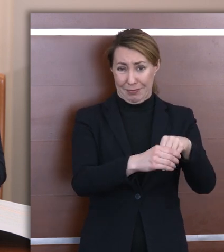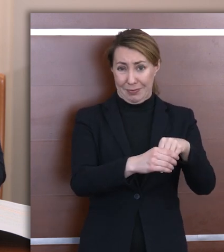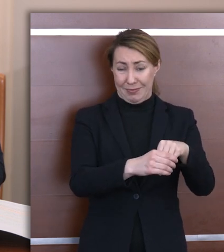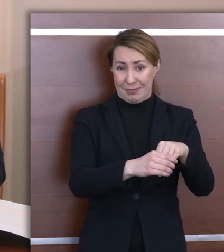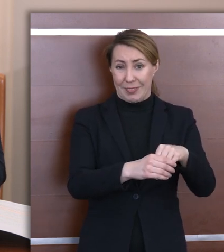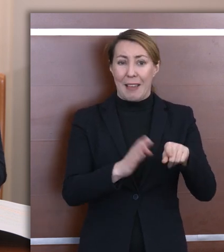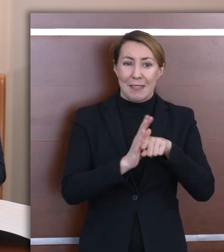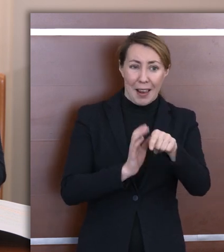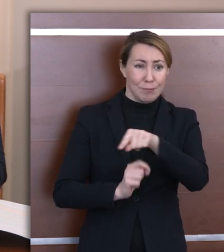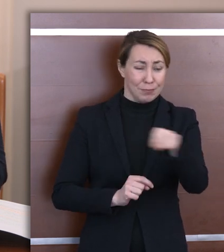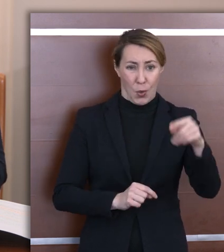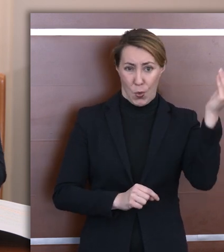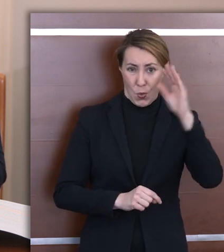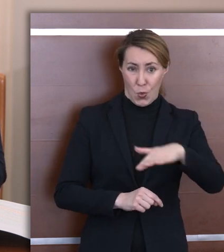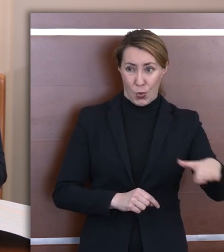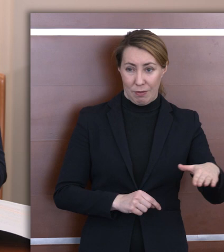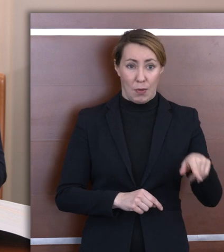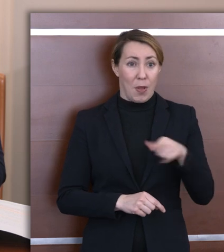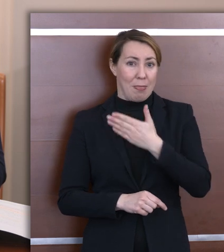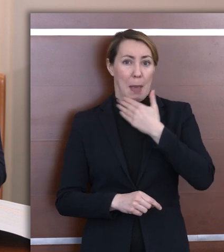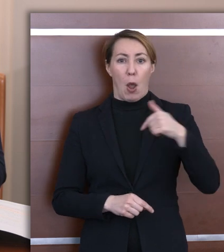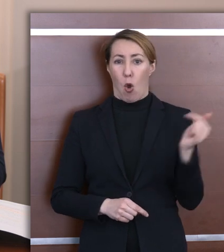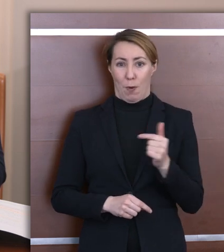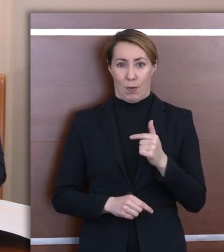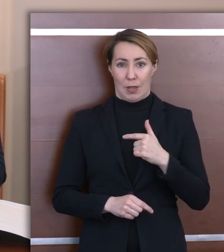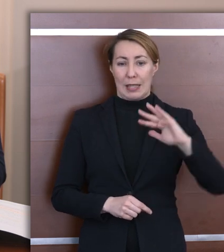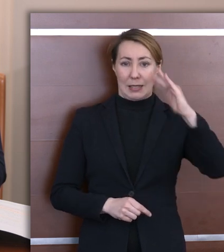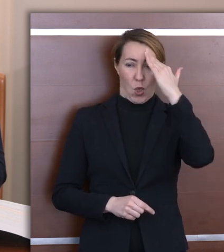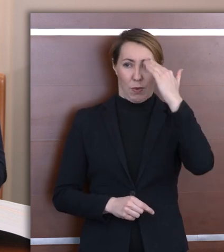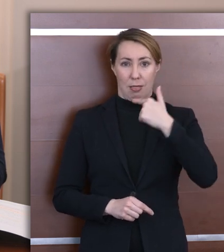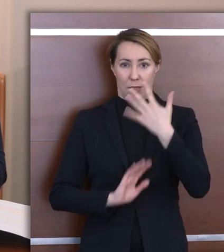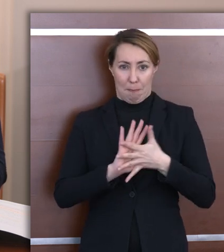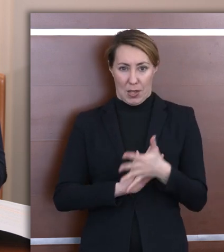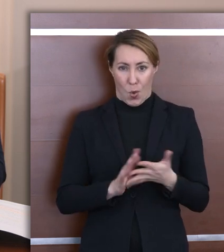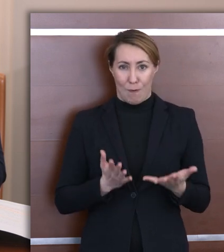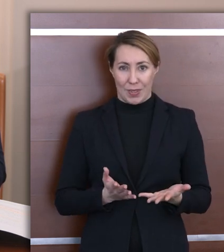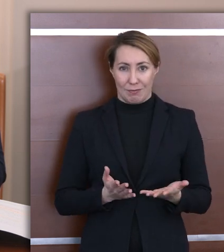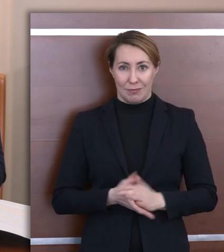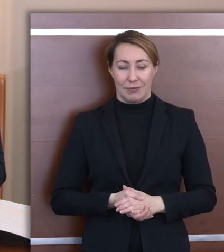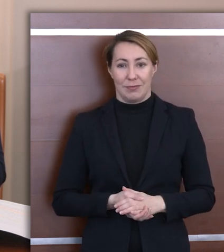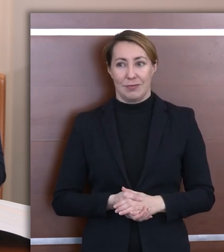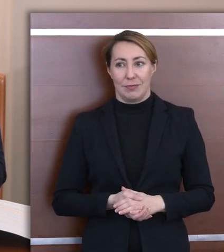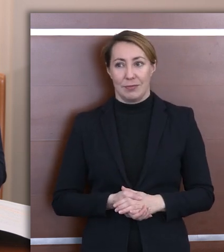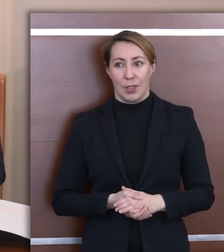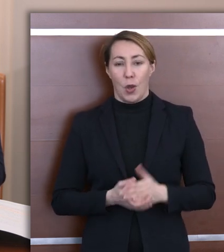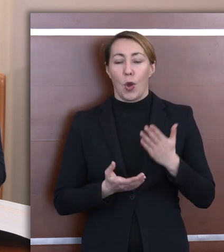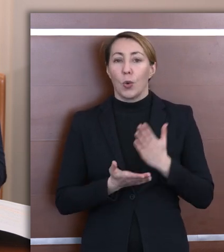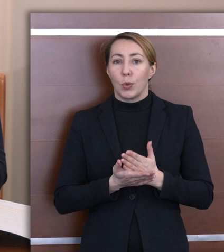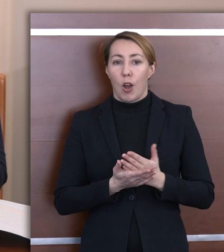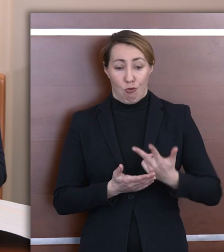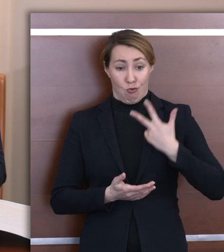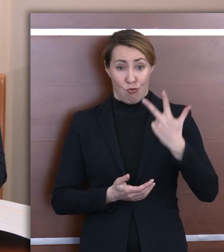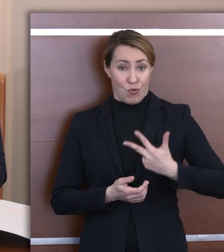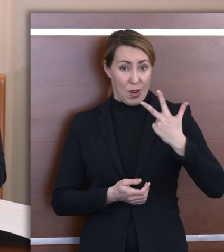tych uczniów, nie mają obowiązku znajomości języka migowego. Od trzech lat co prawda